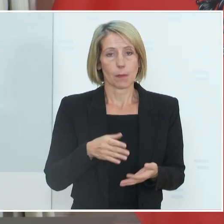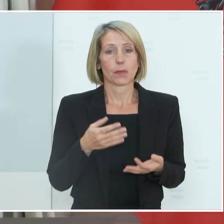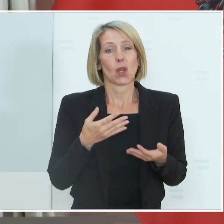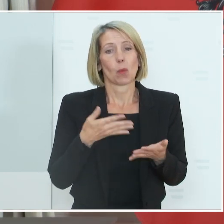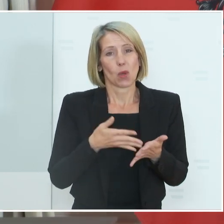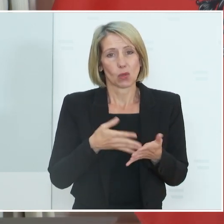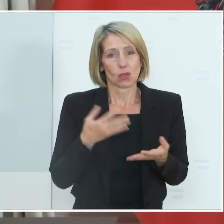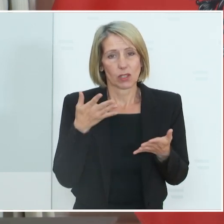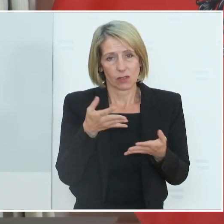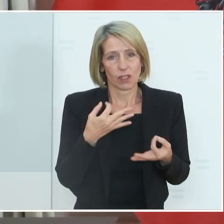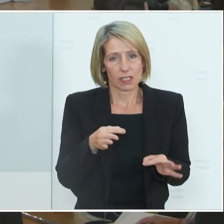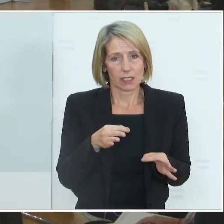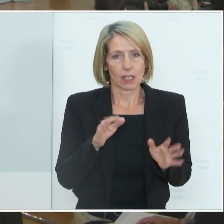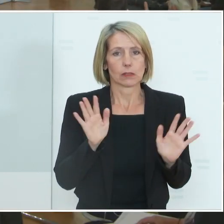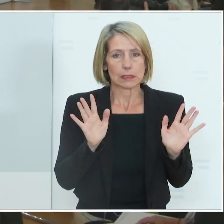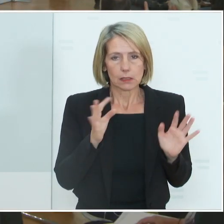klarerweise.